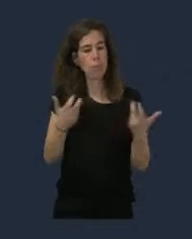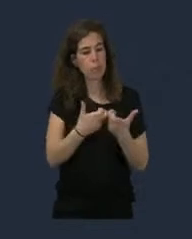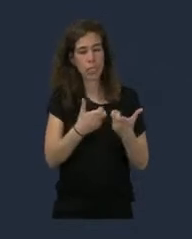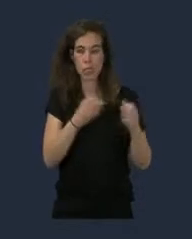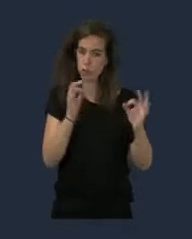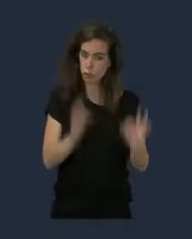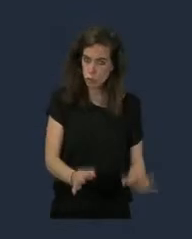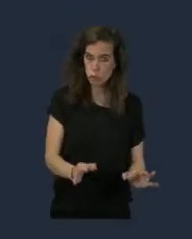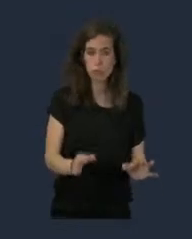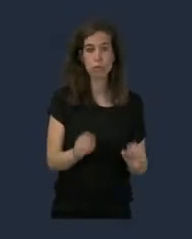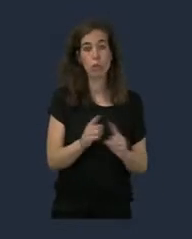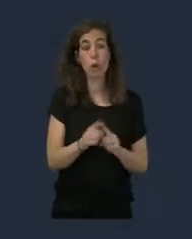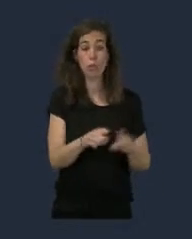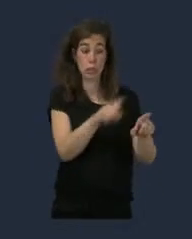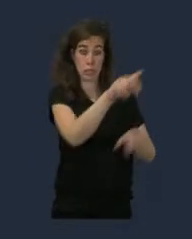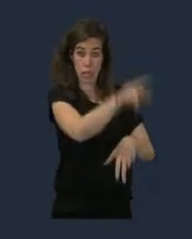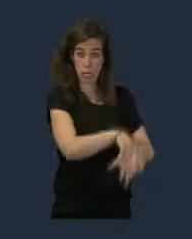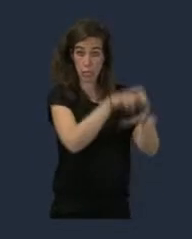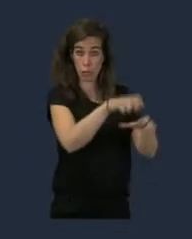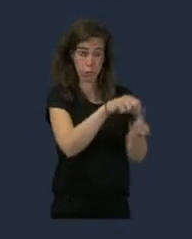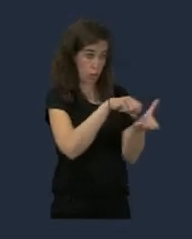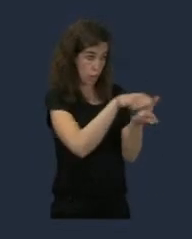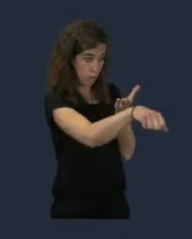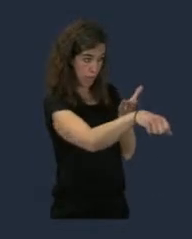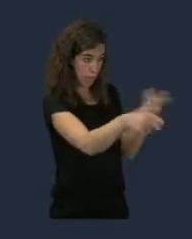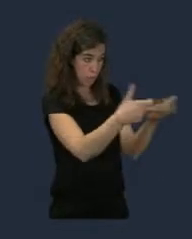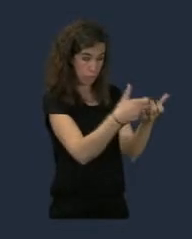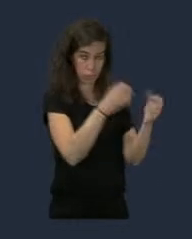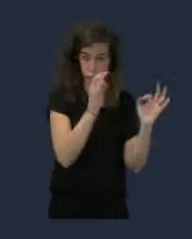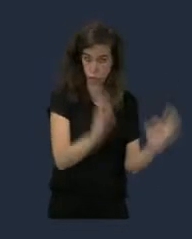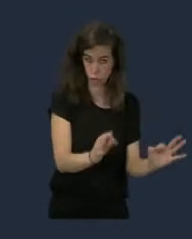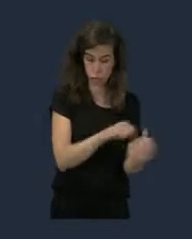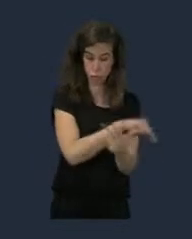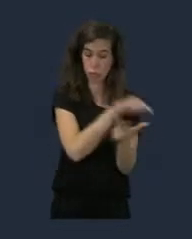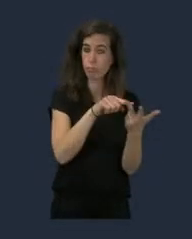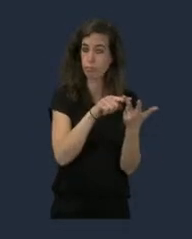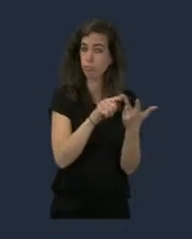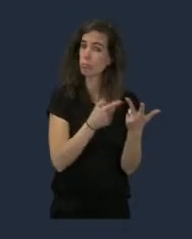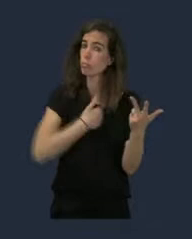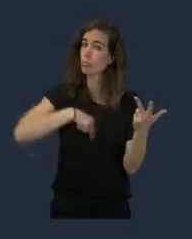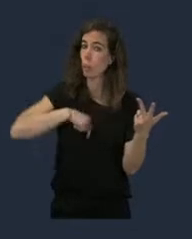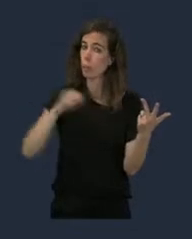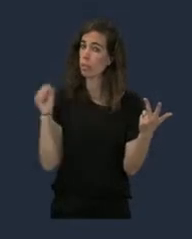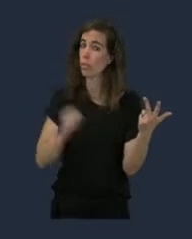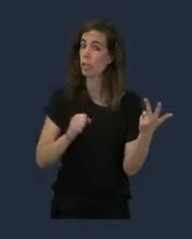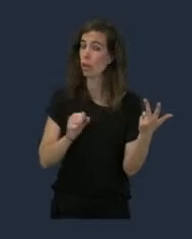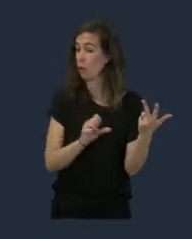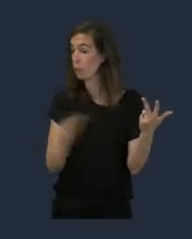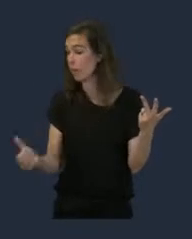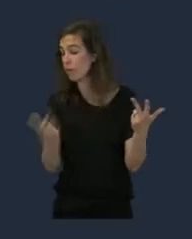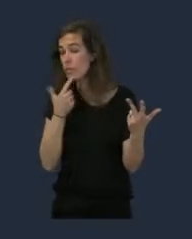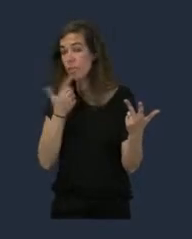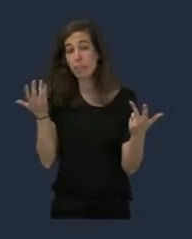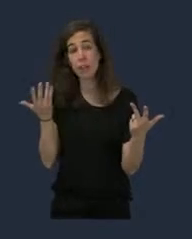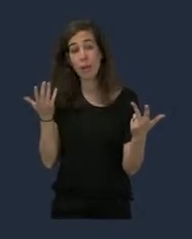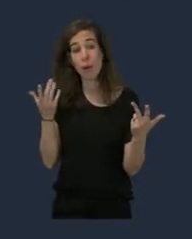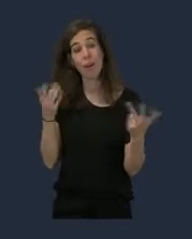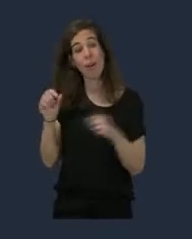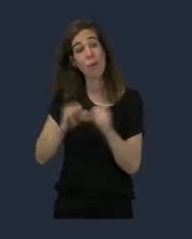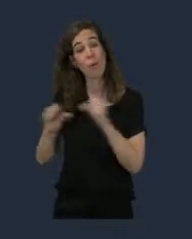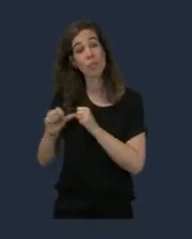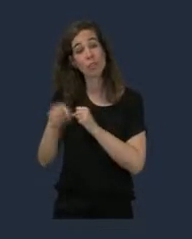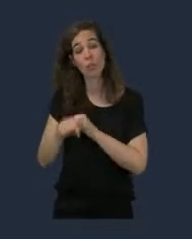rémunération des producteurs. Une fois qu'on est d'accord là-dessus, cela suppose que nous ayons évidemment des producteurs et des surfaces